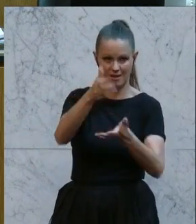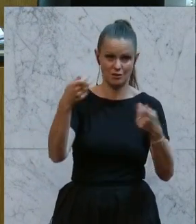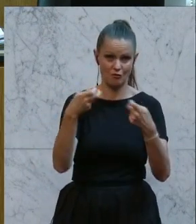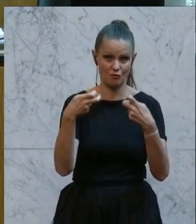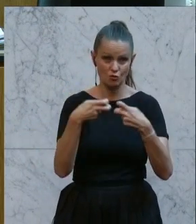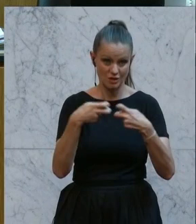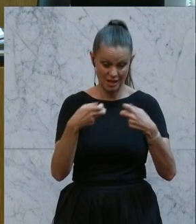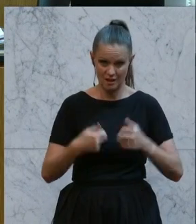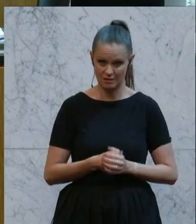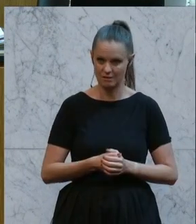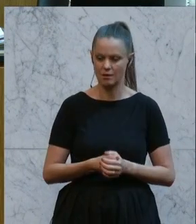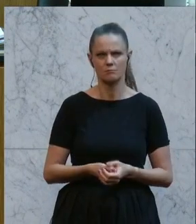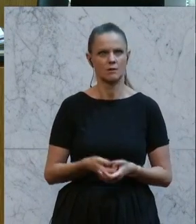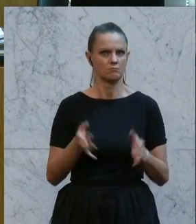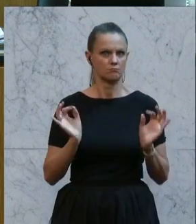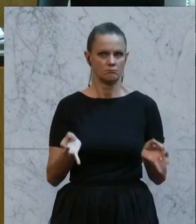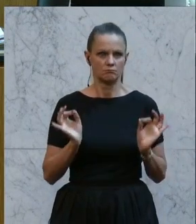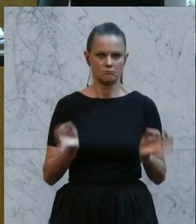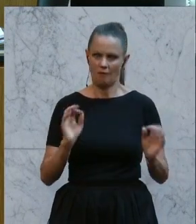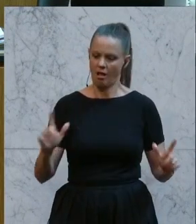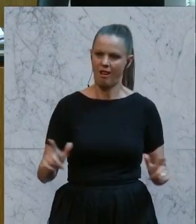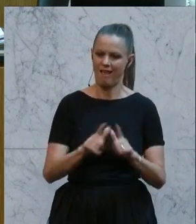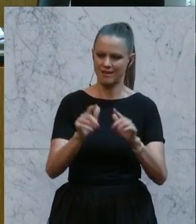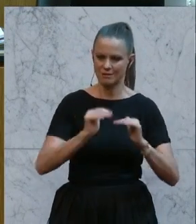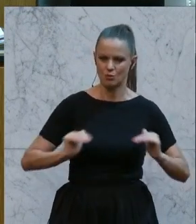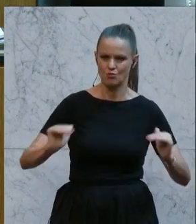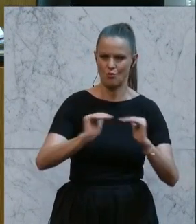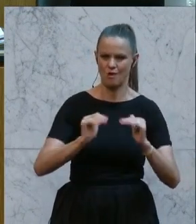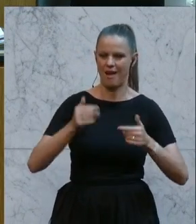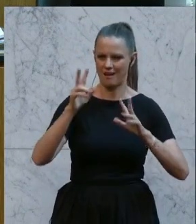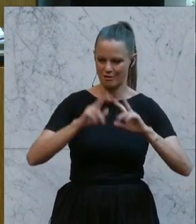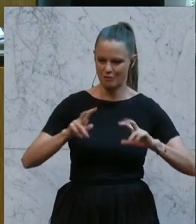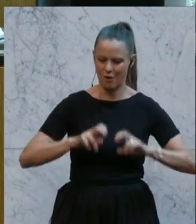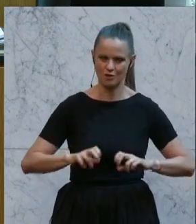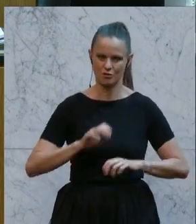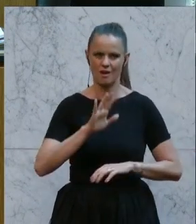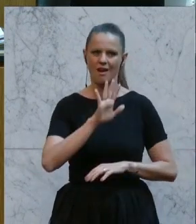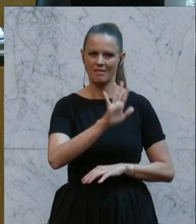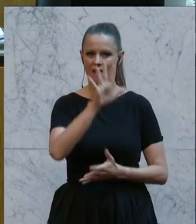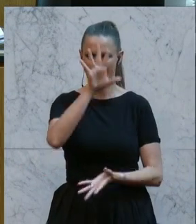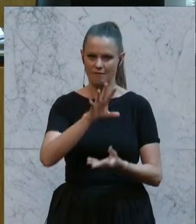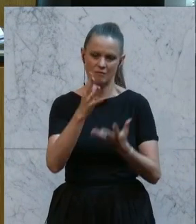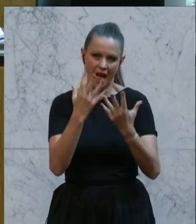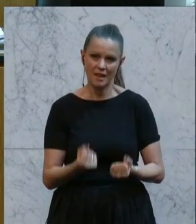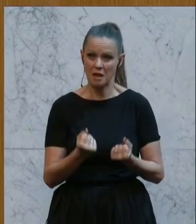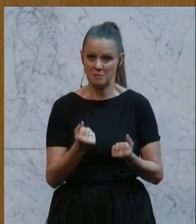dieser ausordentlichen Leistung ist die Grundlagenforschung. Herr Minister, welches Resümee ziehen Sie aus diesem Erfolg?